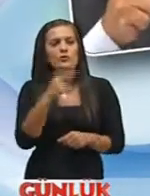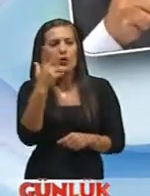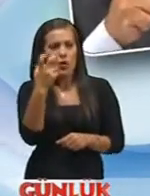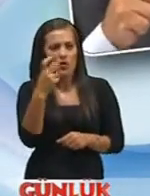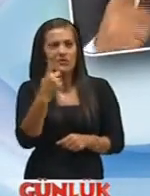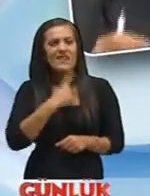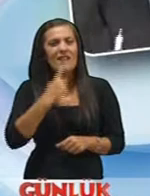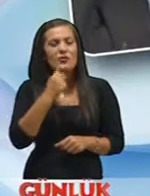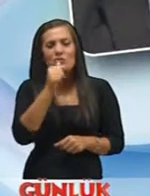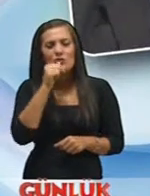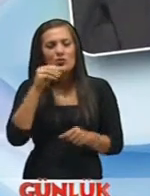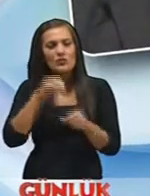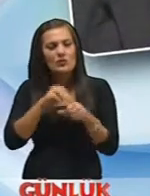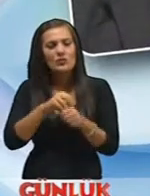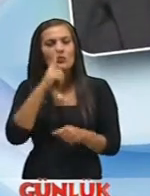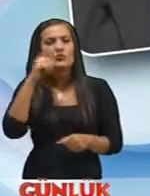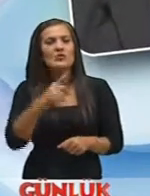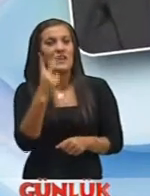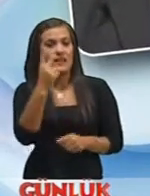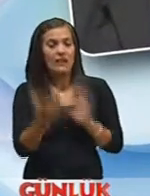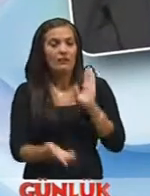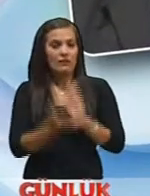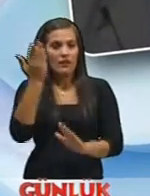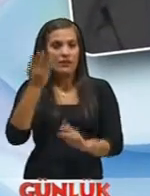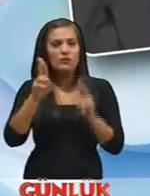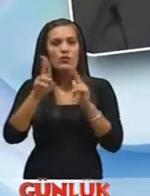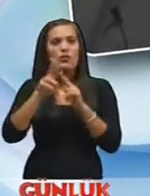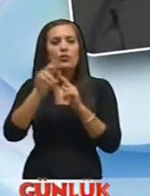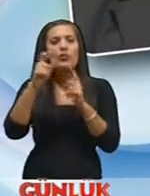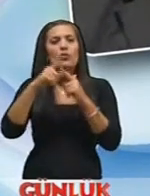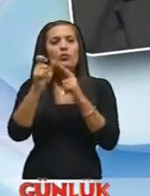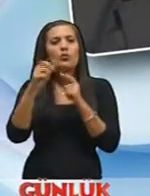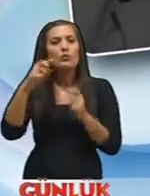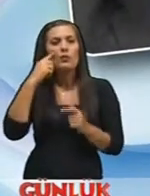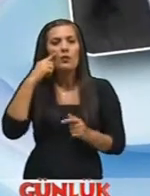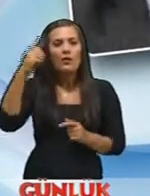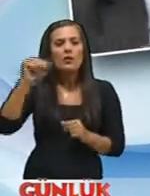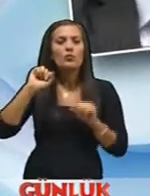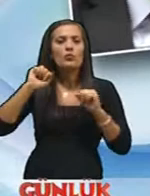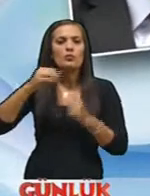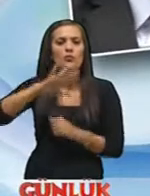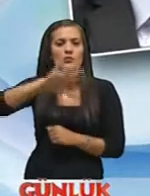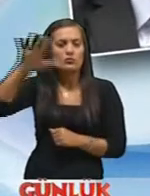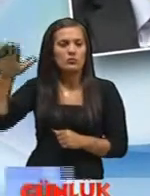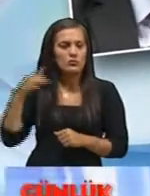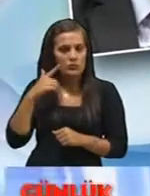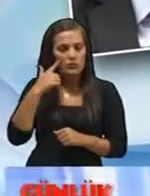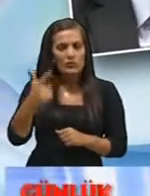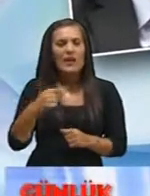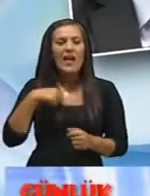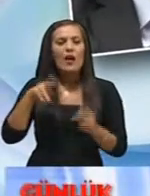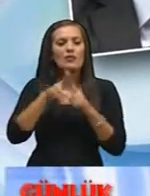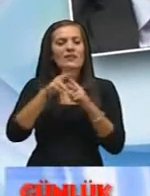water Tatlı su dediklerimizin Yüzde ikiden fazlası da Kutuplarda Gerçi eriyor Onları da mahvediyoruz Ama küresel iklim değişikliği etkisiyle